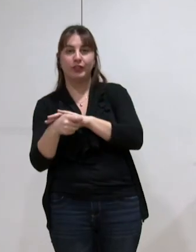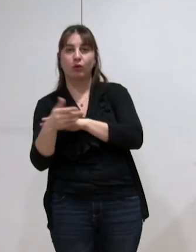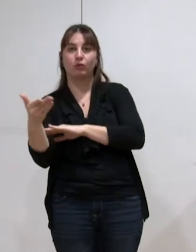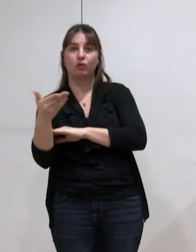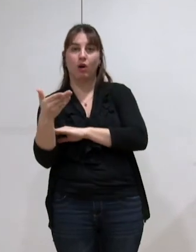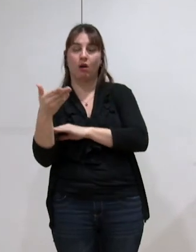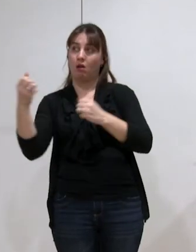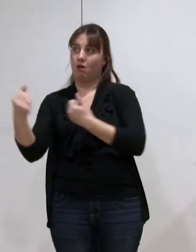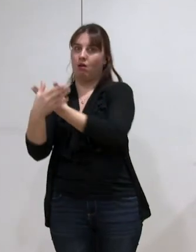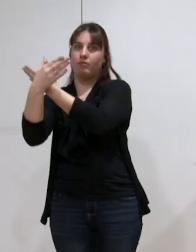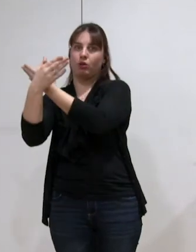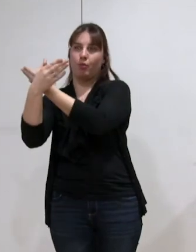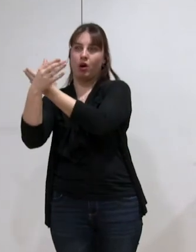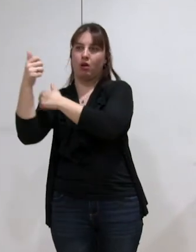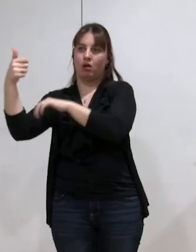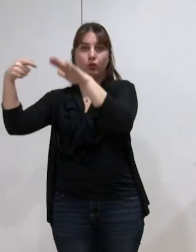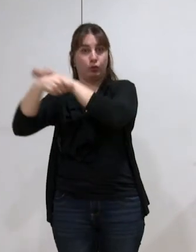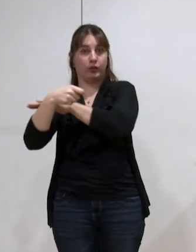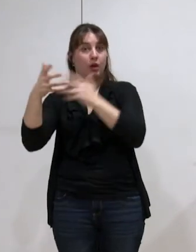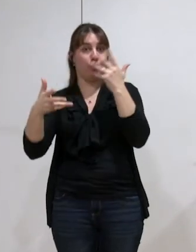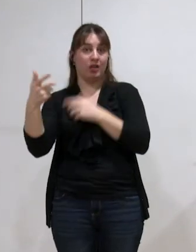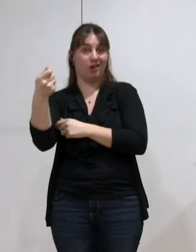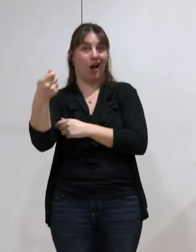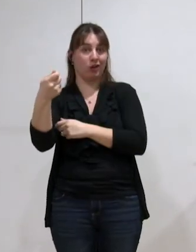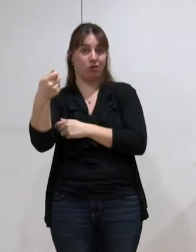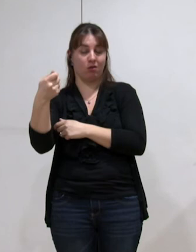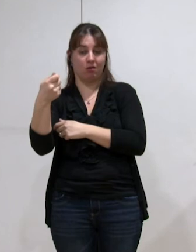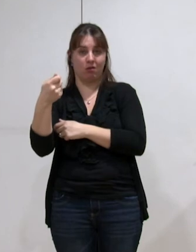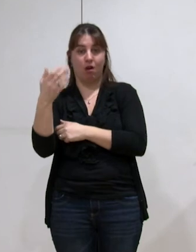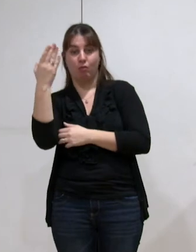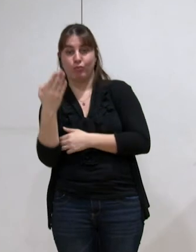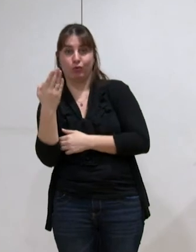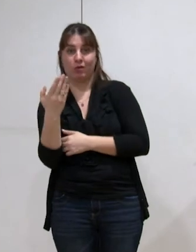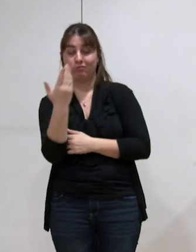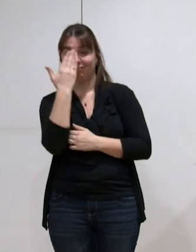fortement la métropole qui devra utiliser cet argent pour aller finalement